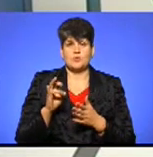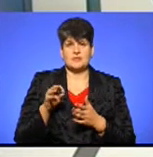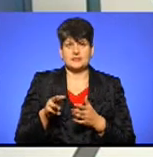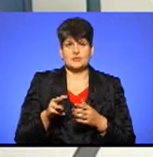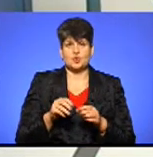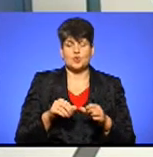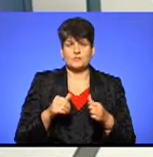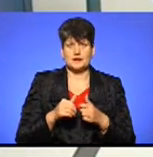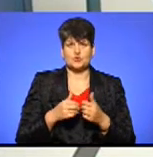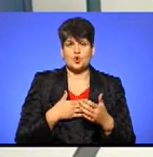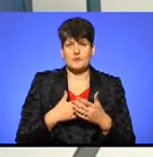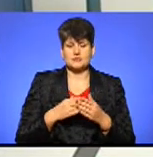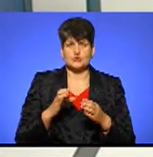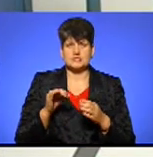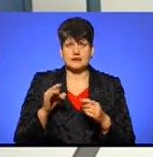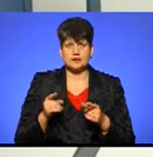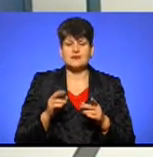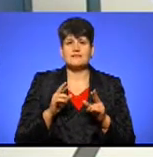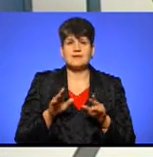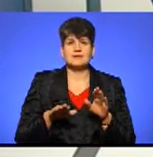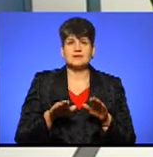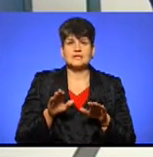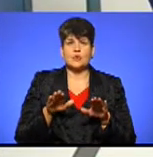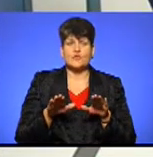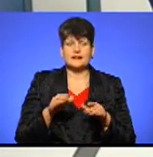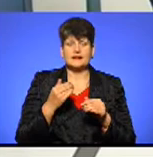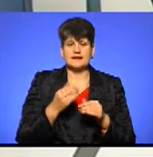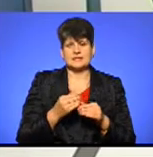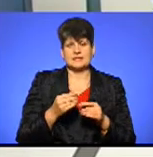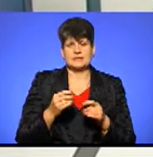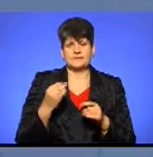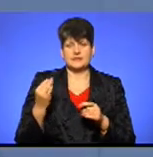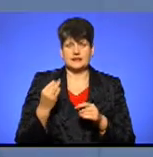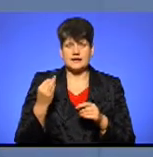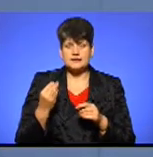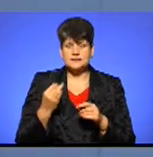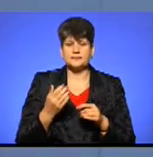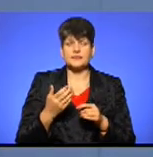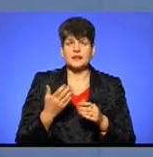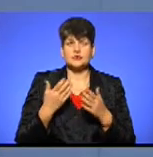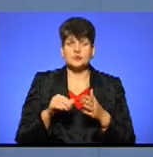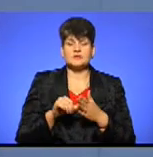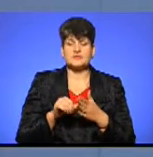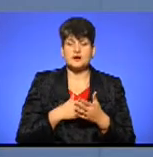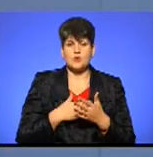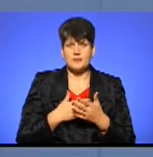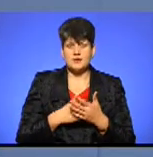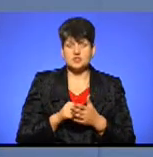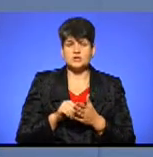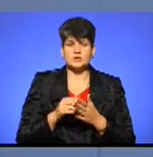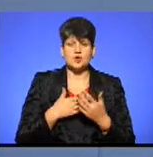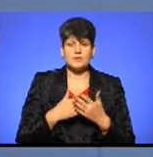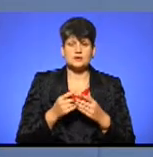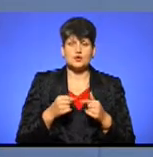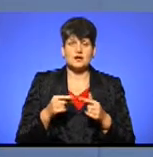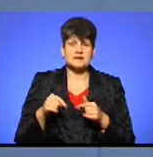з громадського сектору. По-друге, як врегулювати їхні конфлікти інтересів. Якщо, наприклад, представник громадськості, член громадської